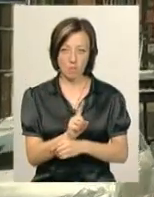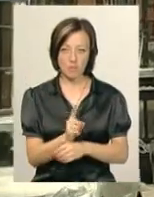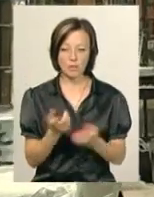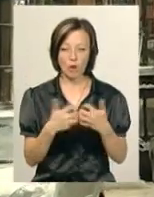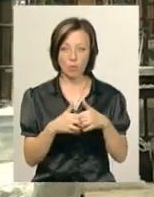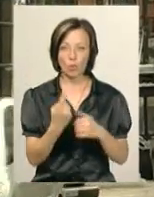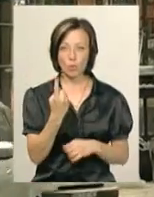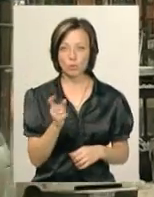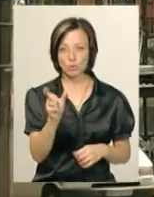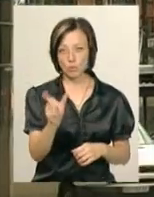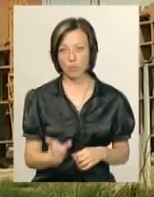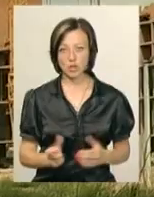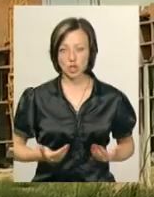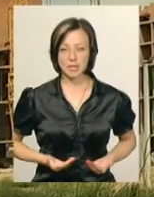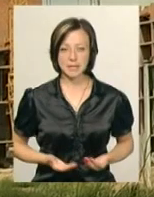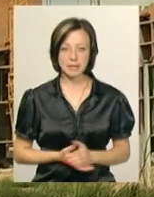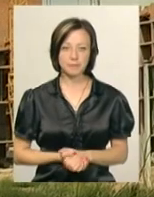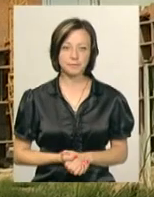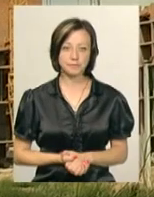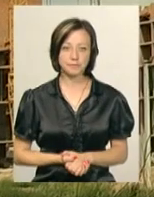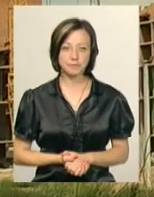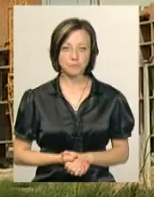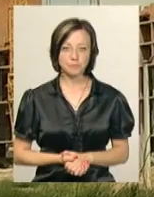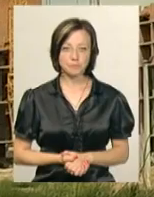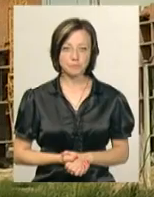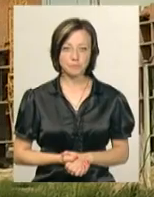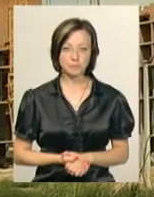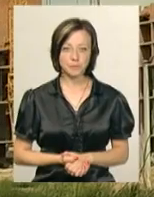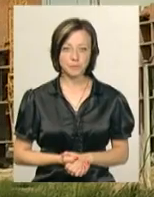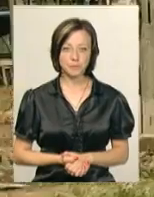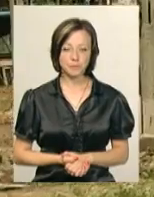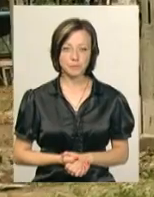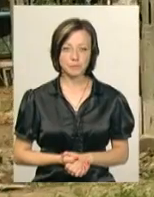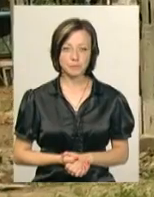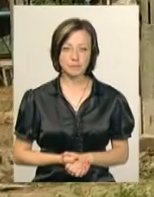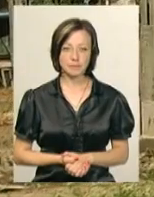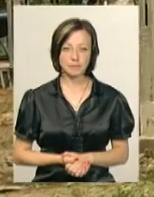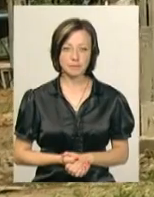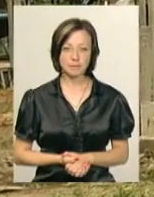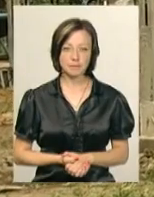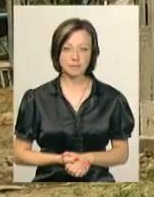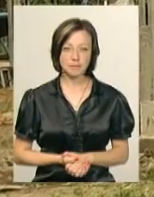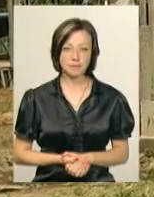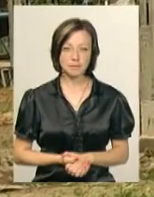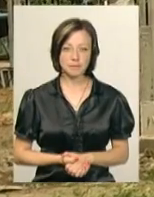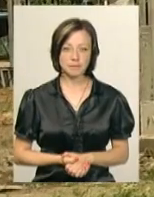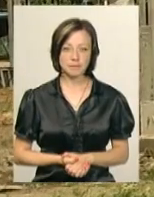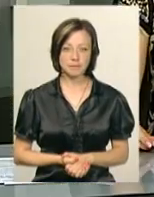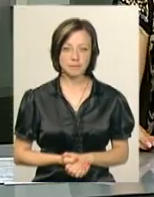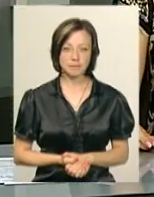розрахунку на одного мешканця. Світлана Русіна, Дем'ян Цегольник, Іван Мовчан, Юрій Чорний, Віктор Кривий. Новини Поділяцентр.